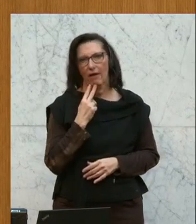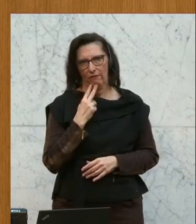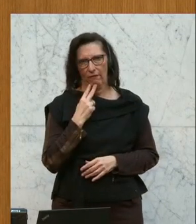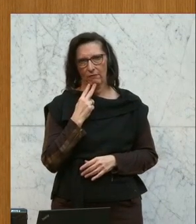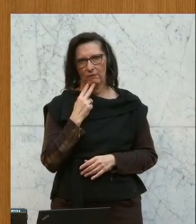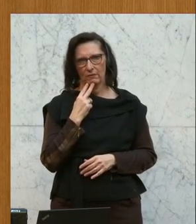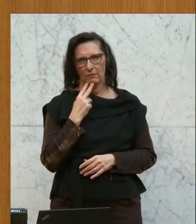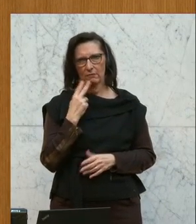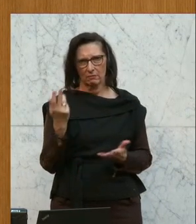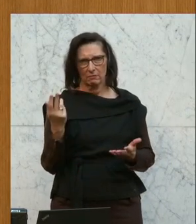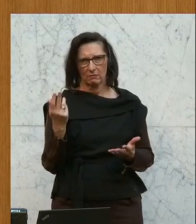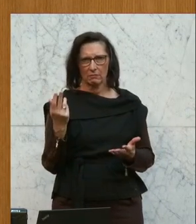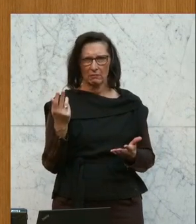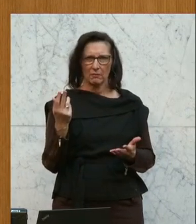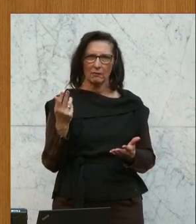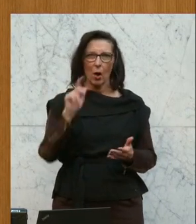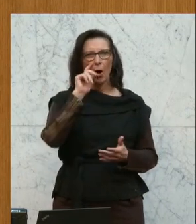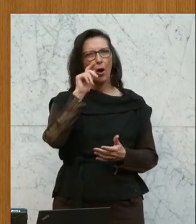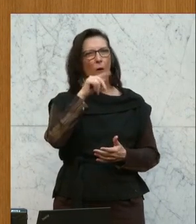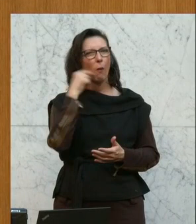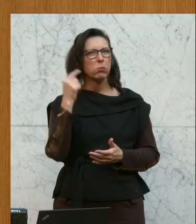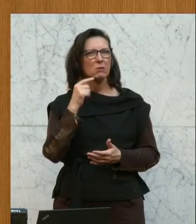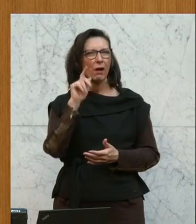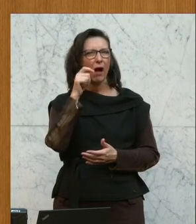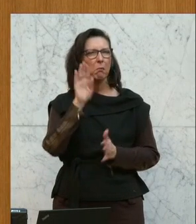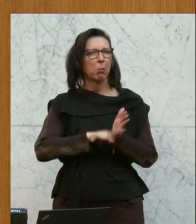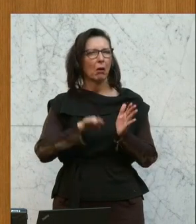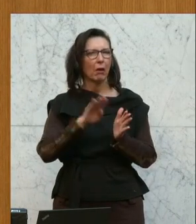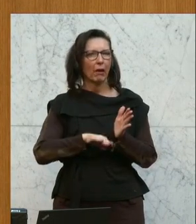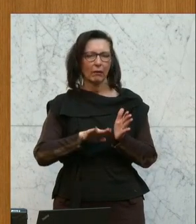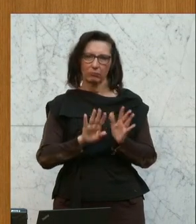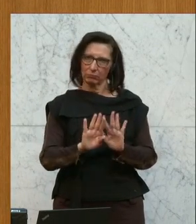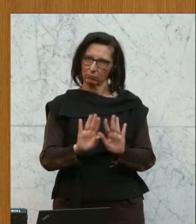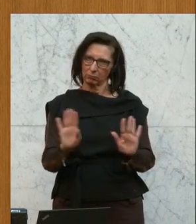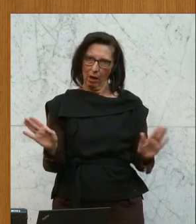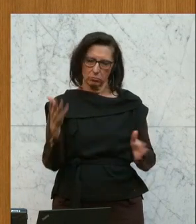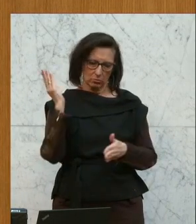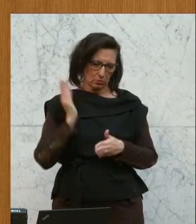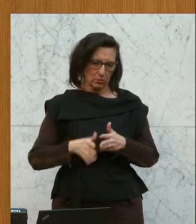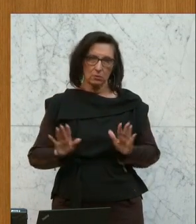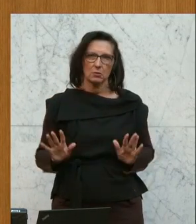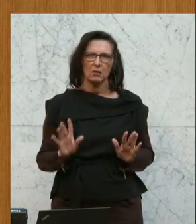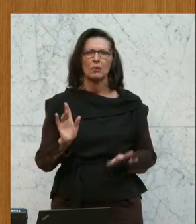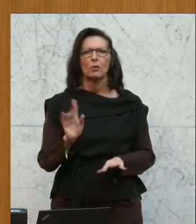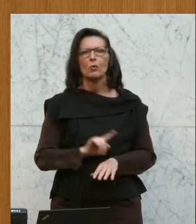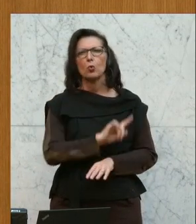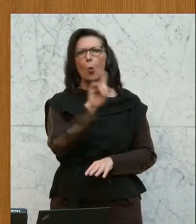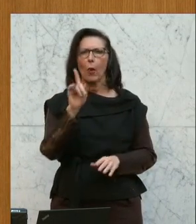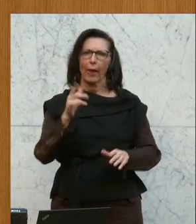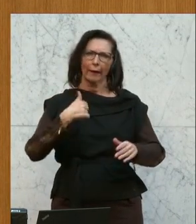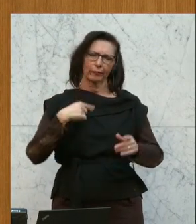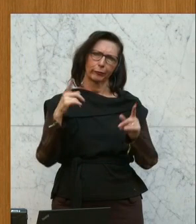Die Zeit vermeintlich billigen russischen Gases ist vorbei. Und wir haben uns viel zu lange darauf ausgeruht.